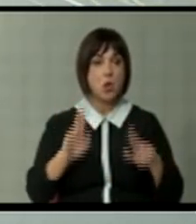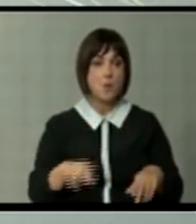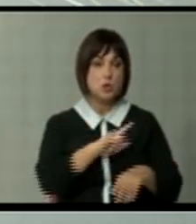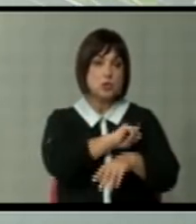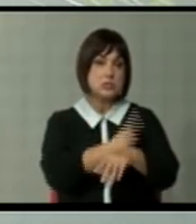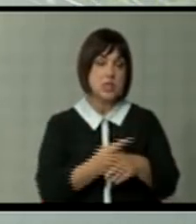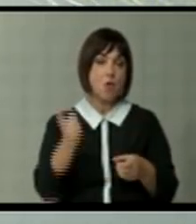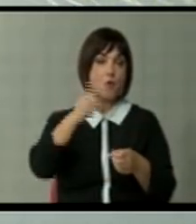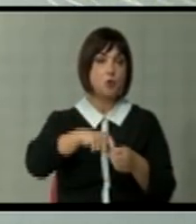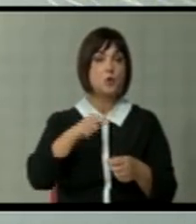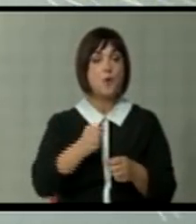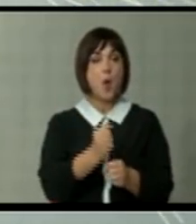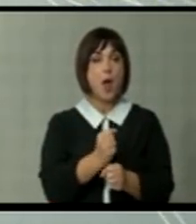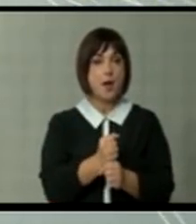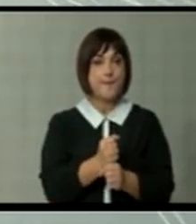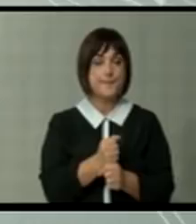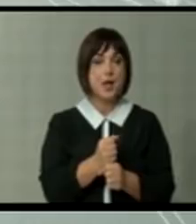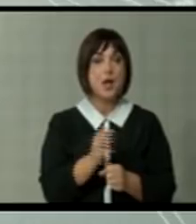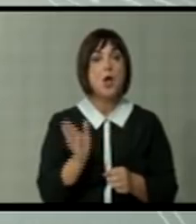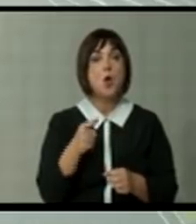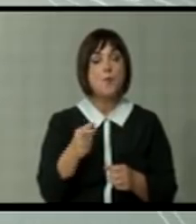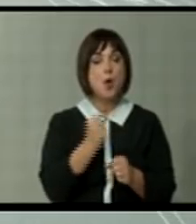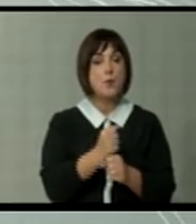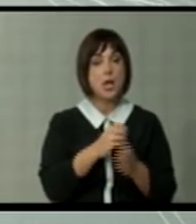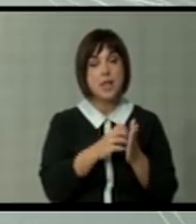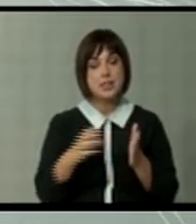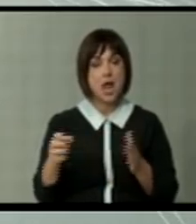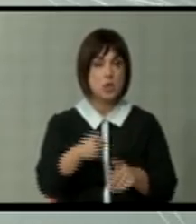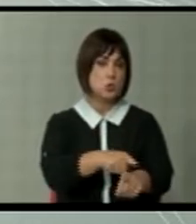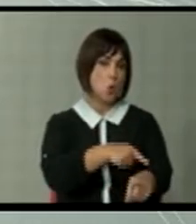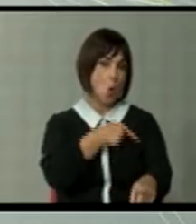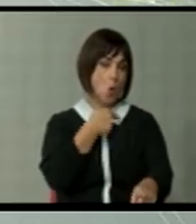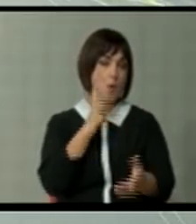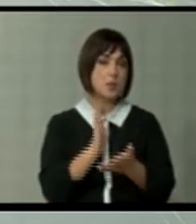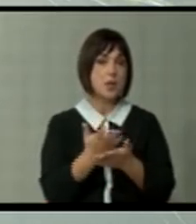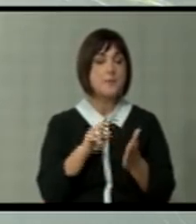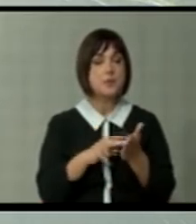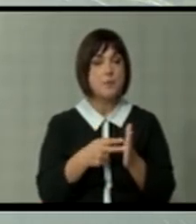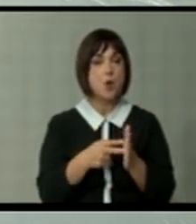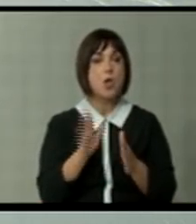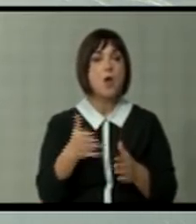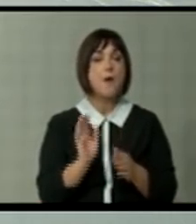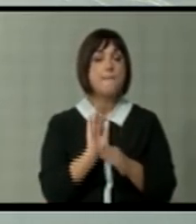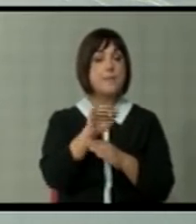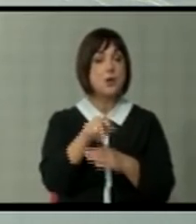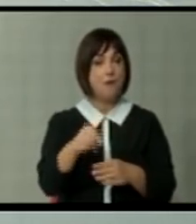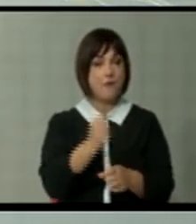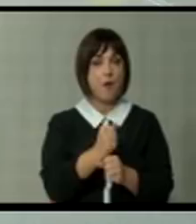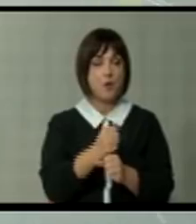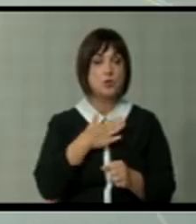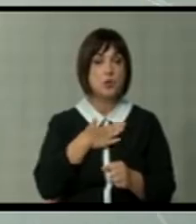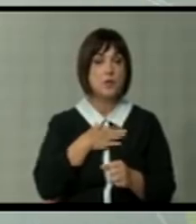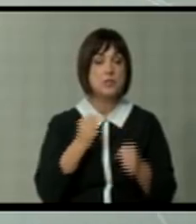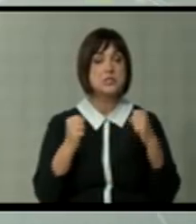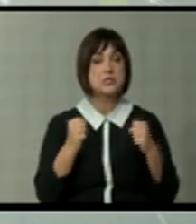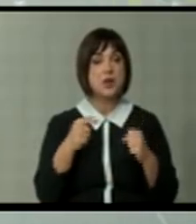силно да се включите во таквиот процес. Затоа што тој процес ќе трае долго. Нека биде и политички, меѓутоа, преку таквите процеси ние ќе